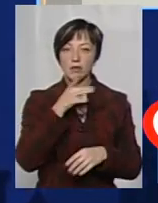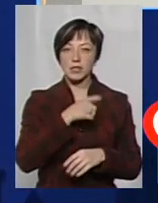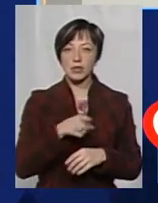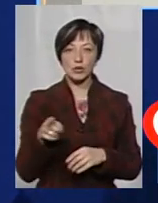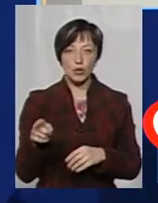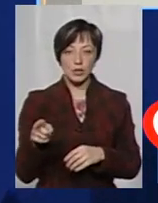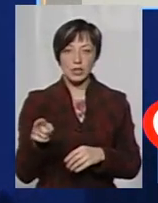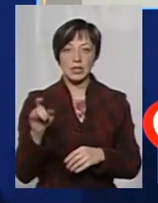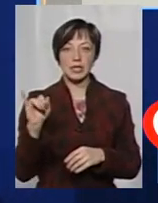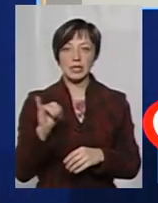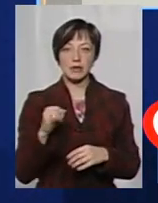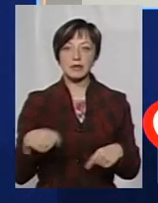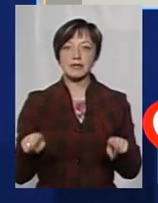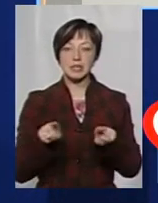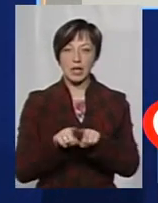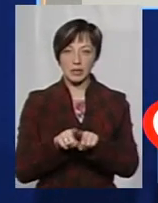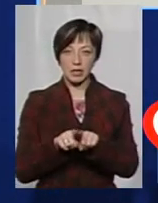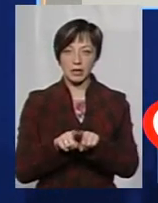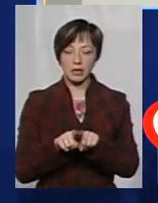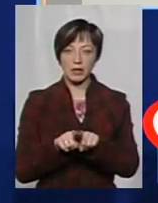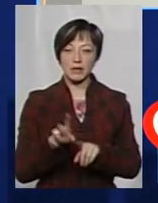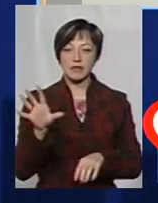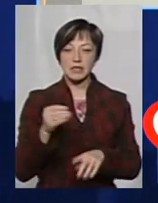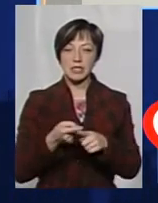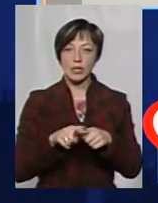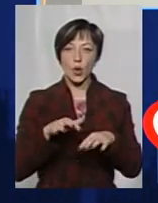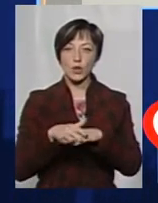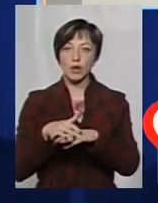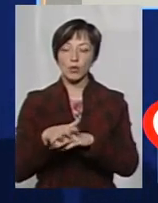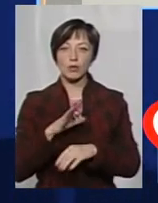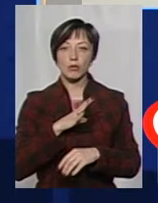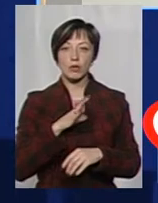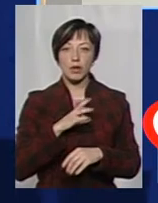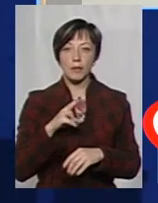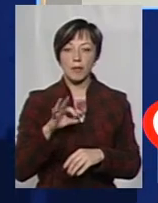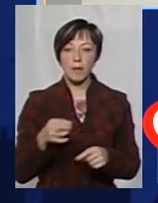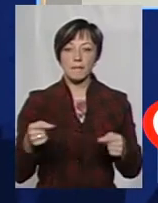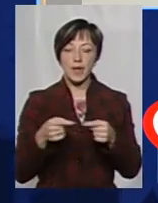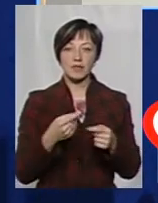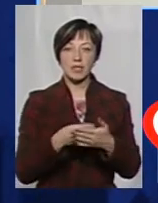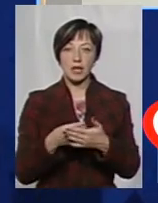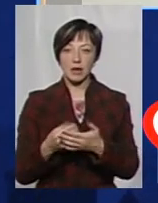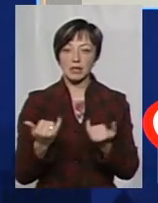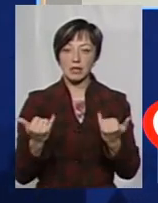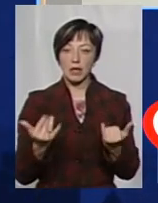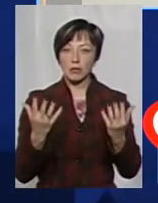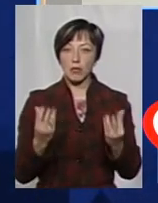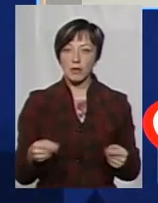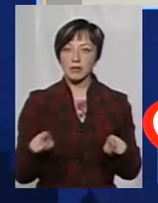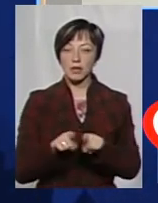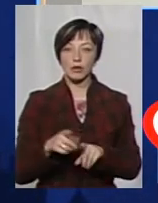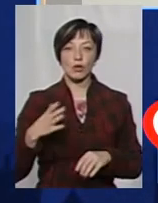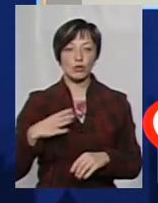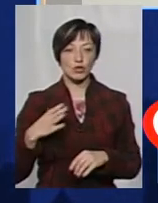І все-таки всі ці розрахунки були по певних тарифах. А на даний момент ми все-таки